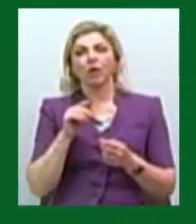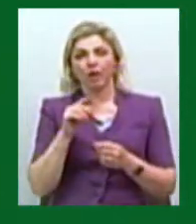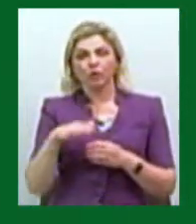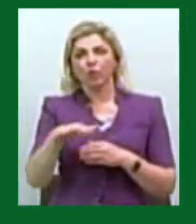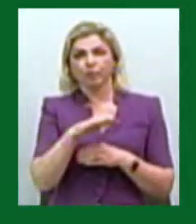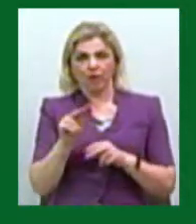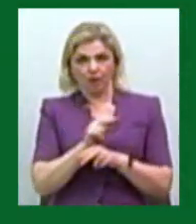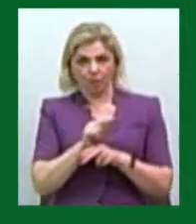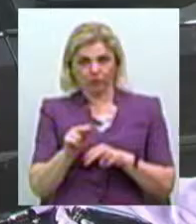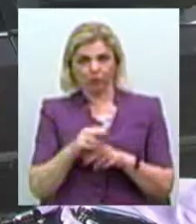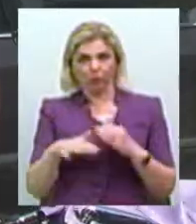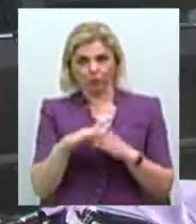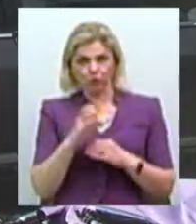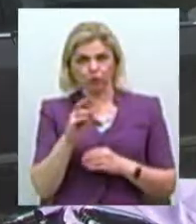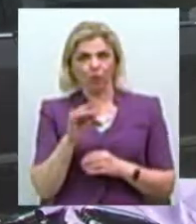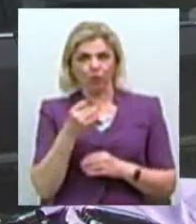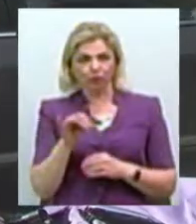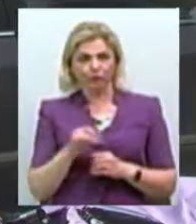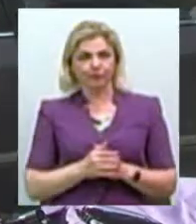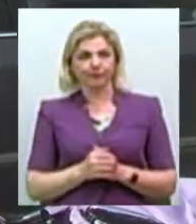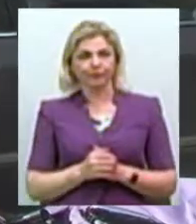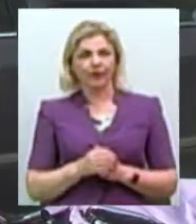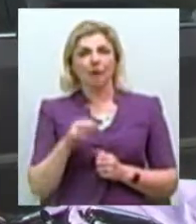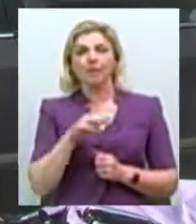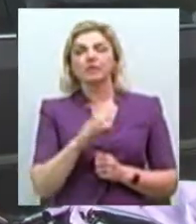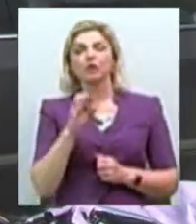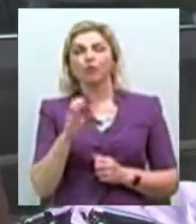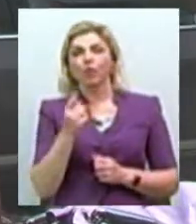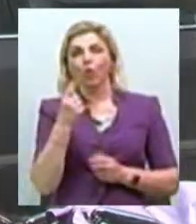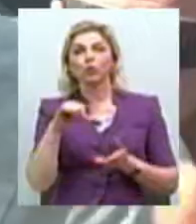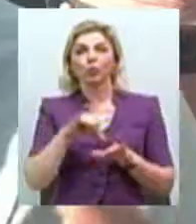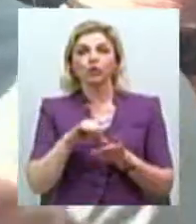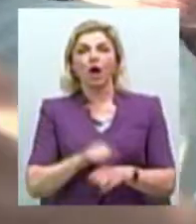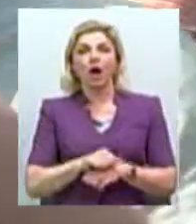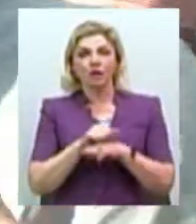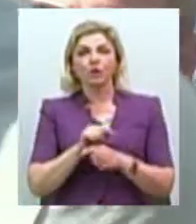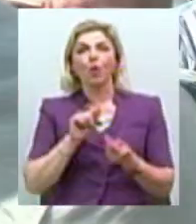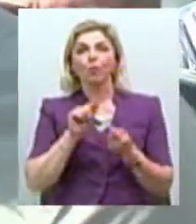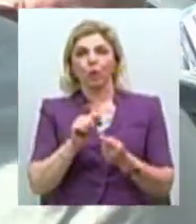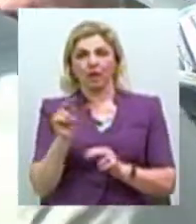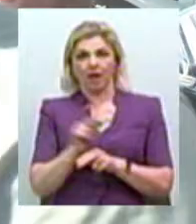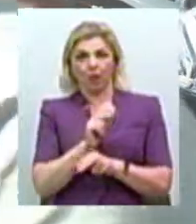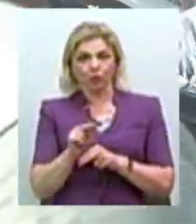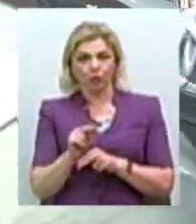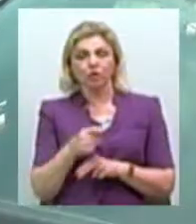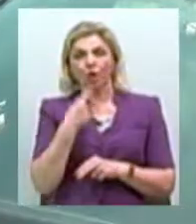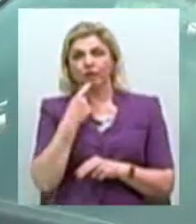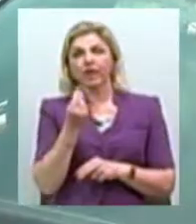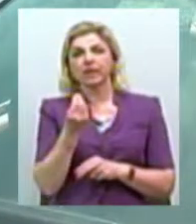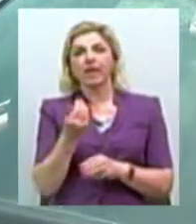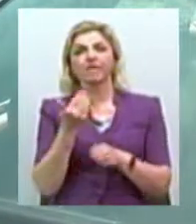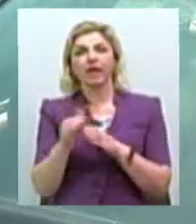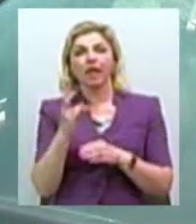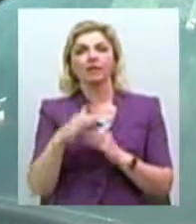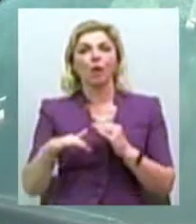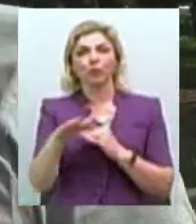площі. 40-річний Максим Сафронов – один з учасників акції проти реконструкції. Говорить, гроші, видівлені на площу, слід